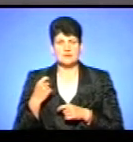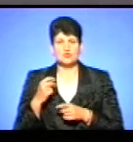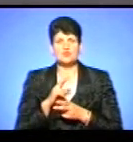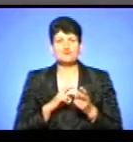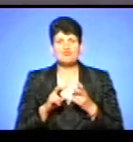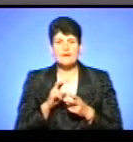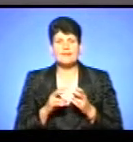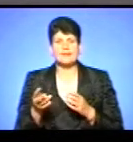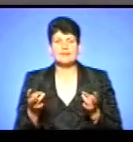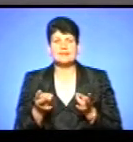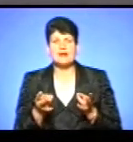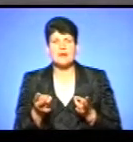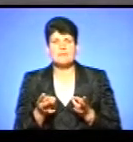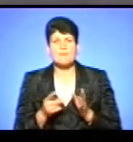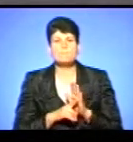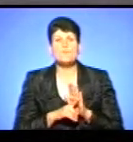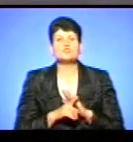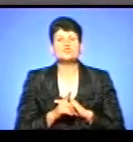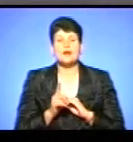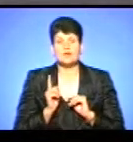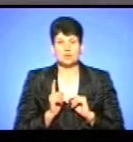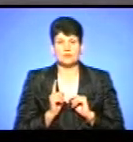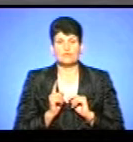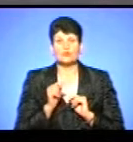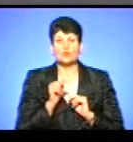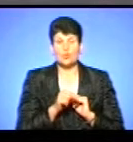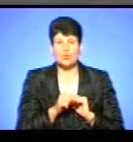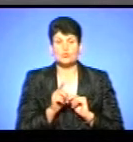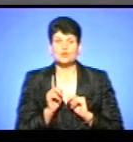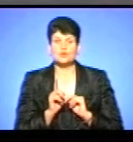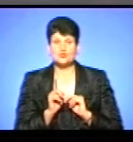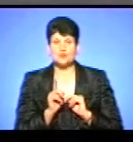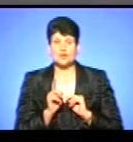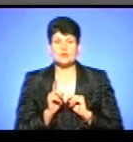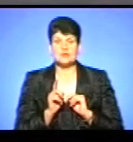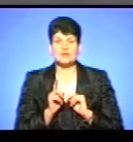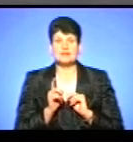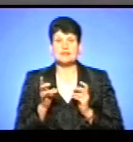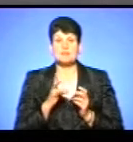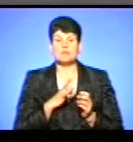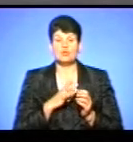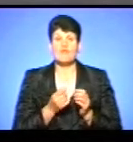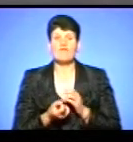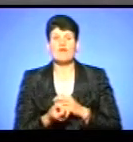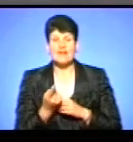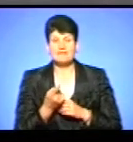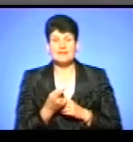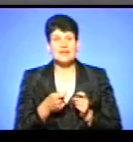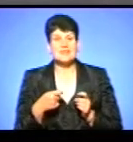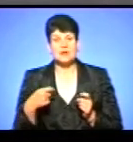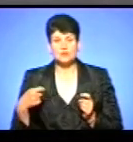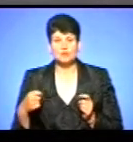Шукати треба початок в тому, щоб треба його перше було виявити, не дотягувати до того, що